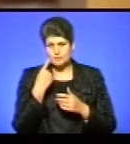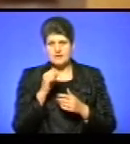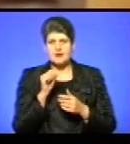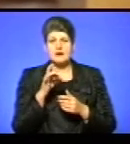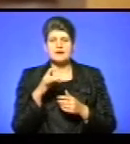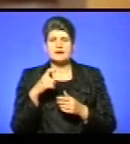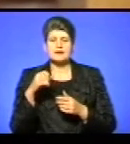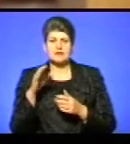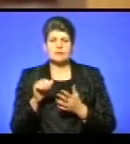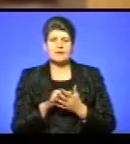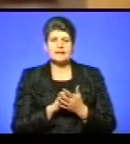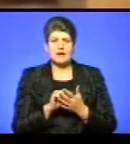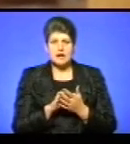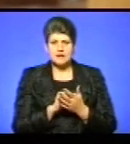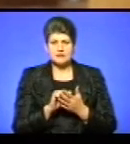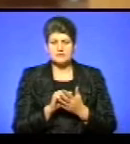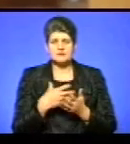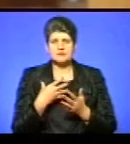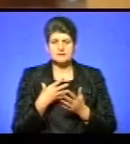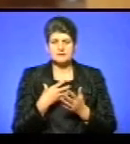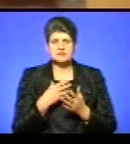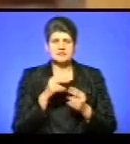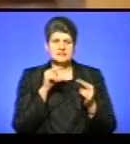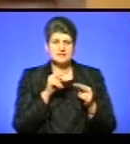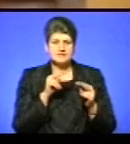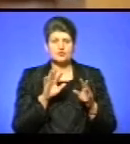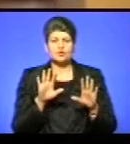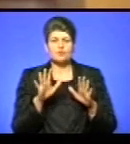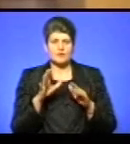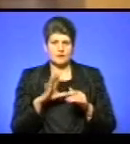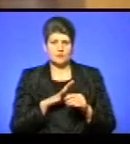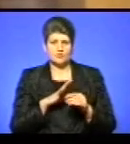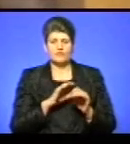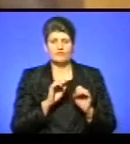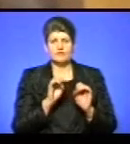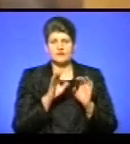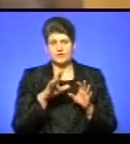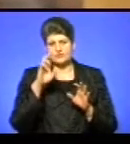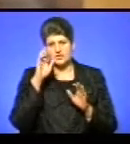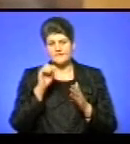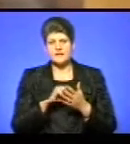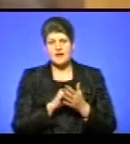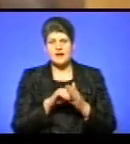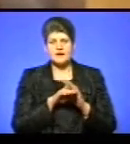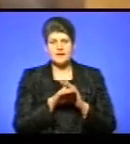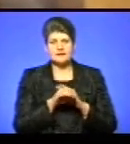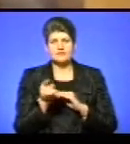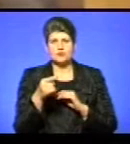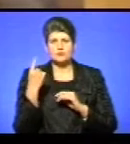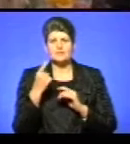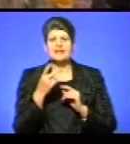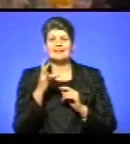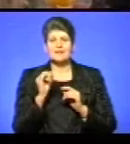архів матеріалів свідком подій, яких я був на Майдані, передаю в Державний архів Тернопільської області на